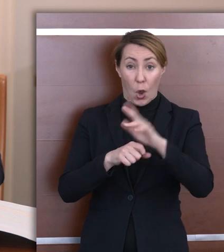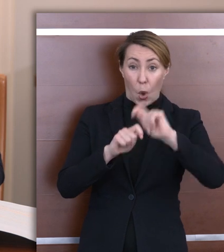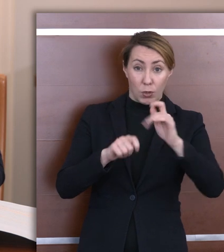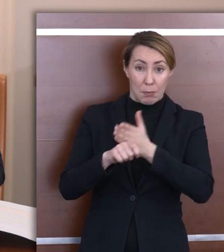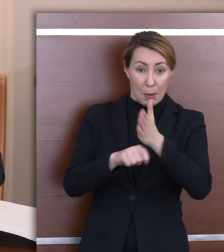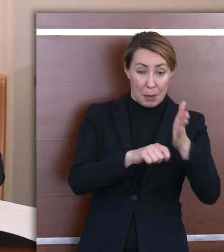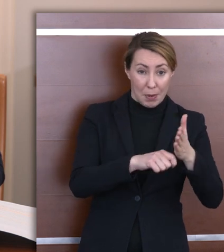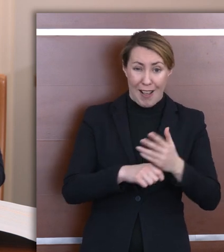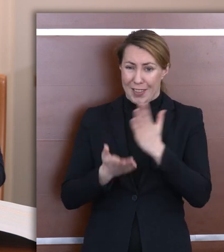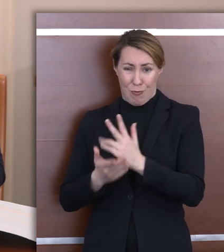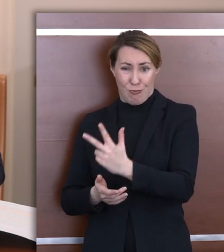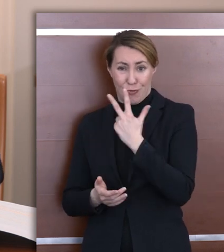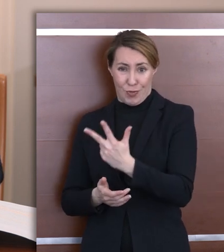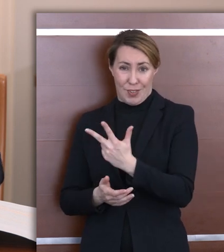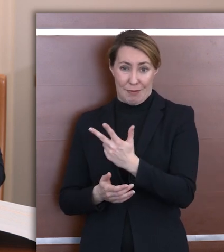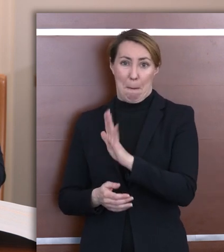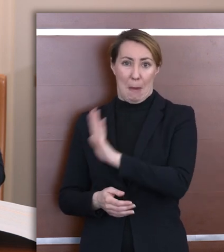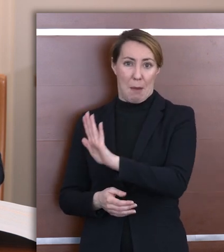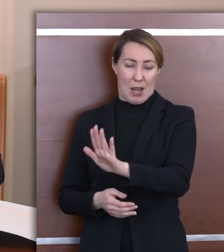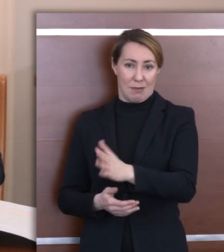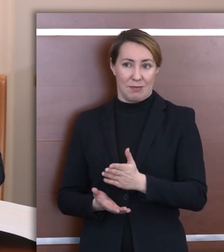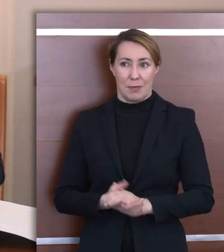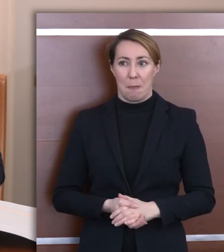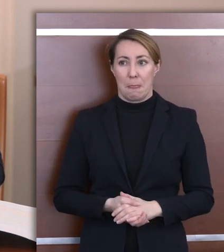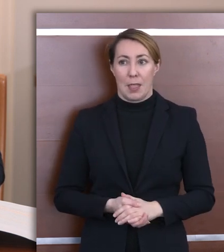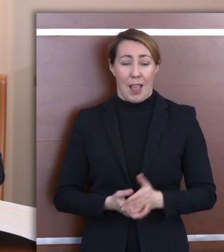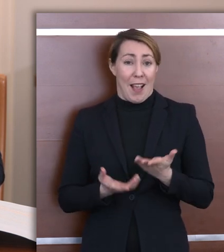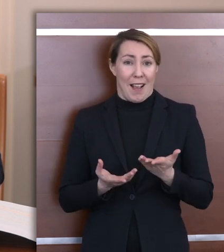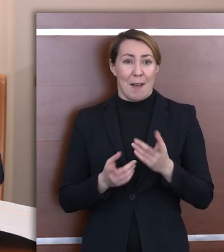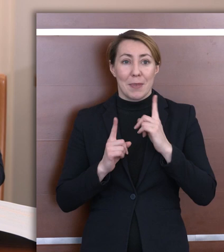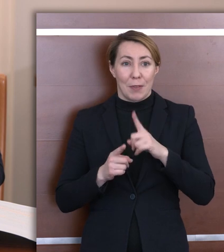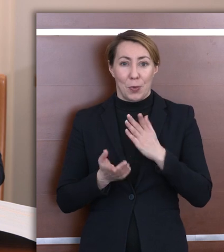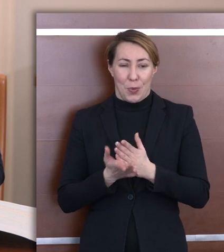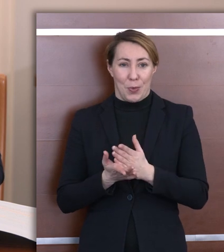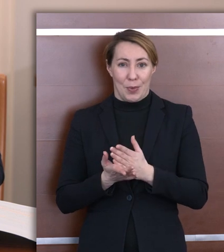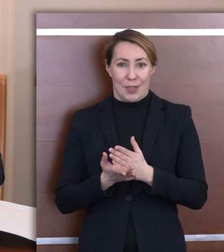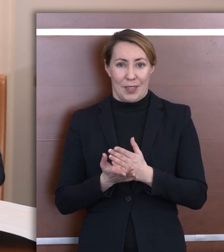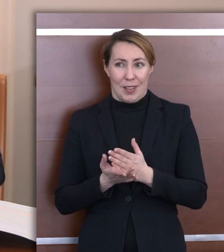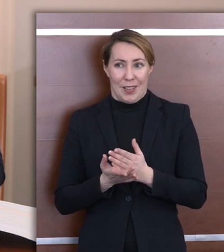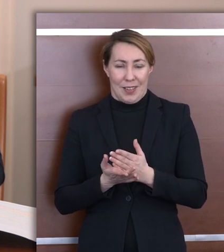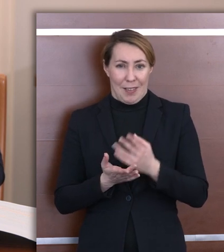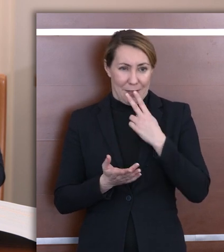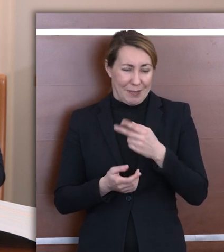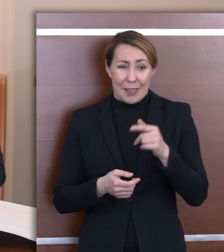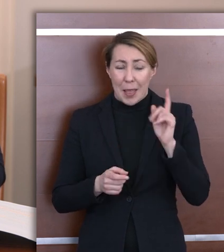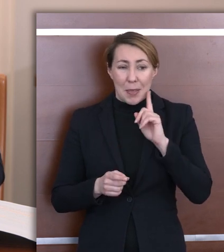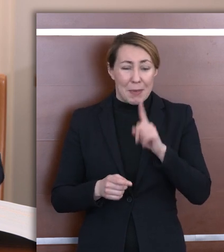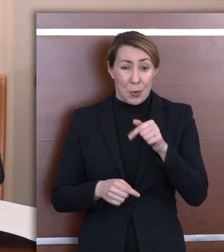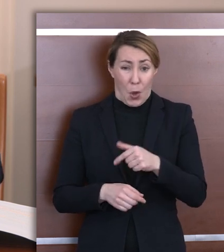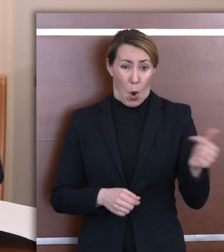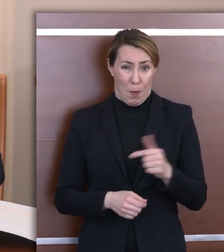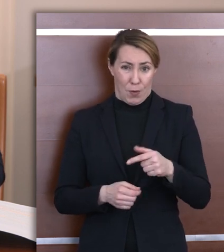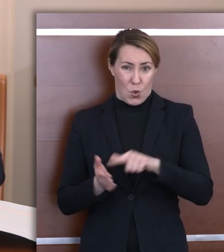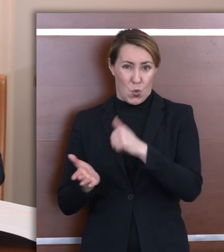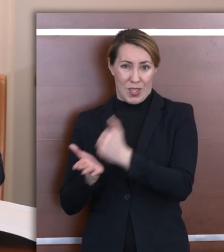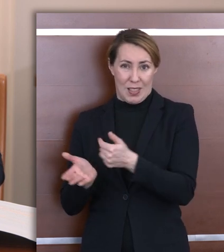aktywnością. Mimo, że już w tej chwili nie jest to rzetelność, a obowiązek ustawowy, który